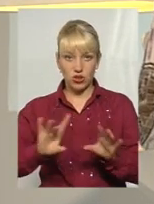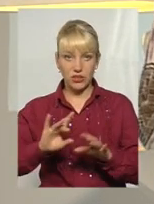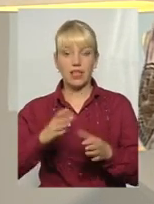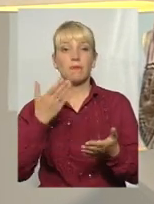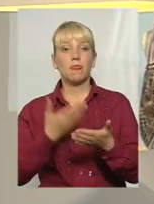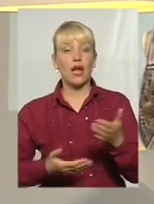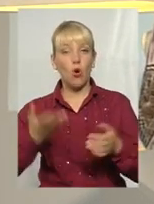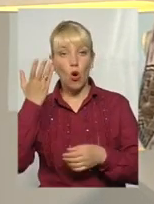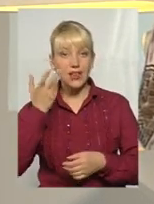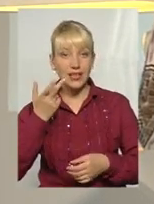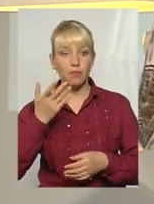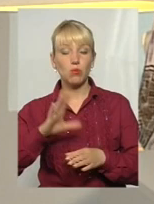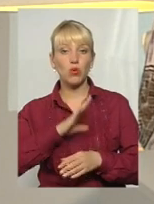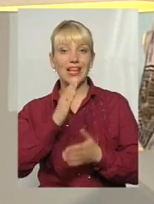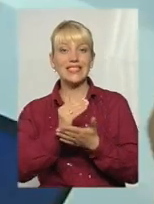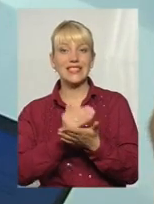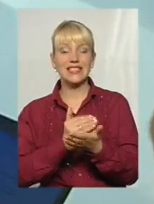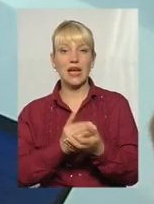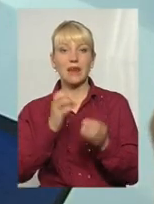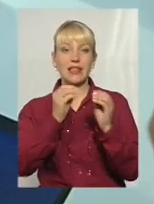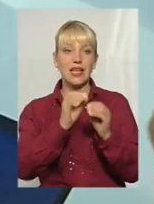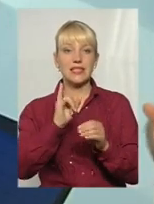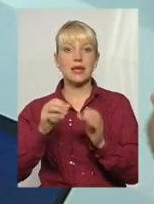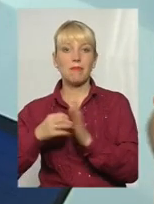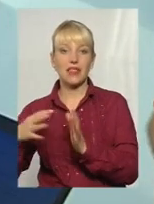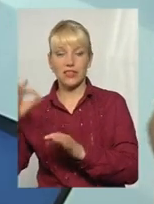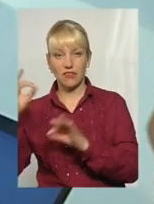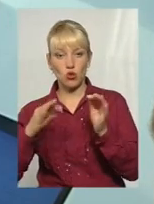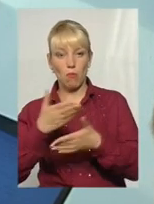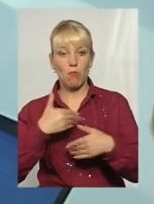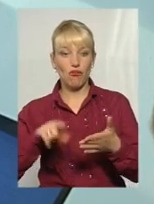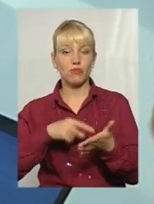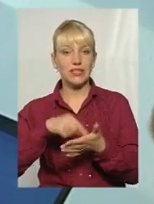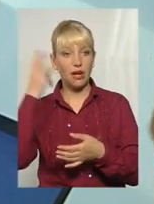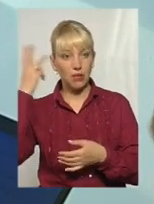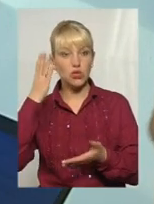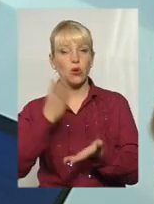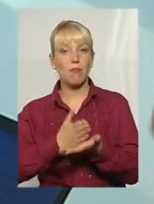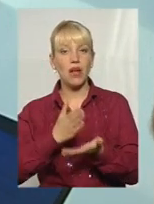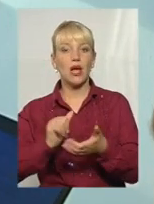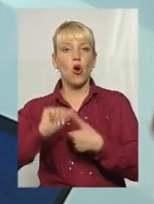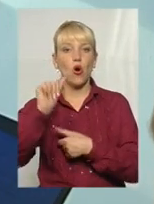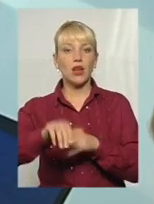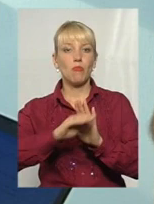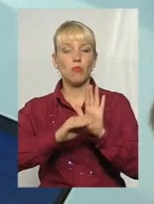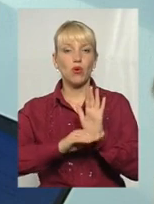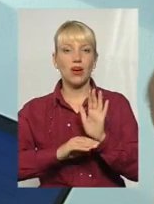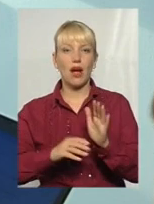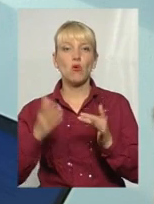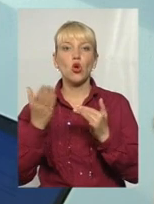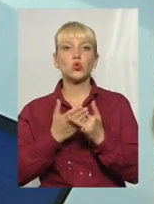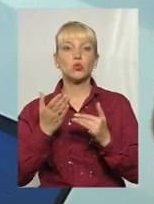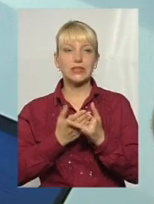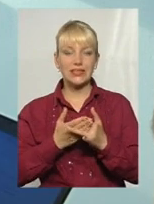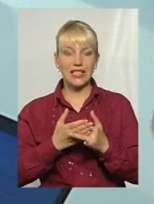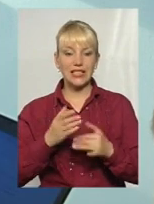коли була система 10 і 15 відсотків, ми в місті Хмельницькому мали окрему програму субсидій, і ми людям